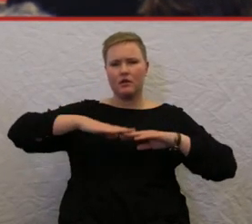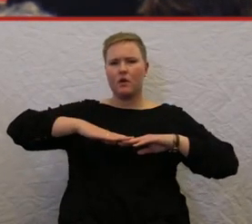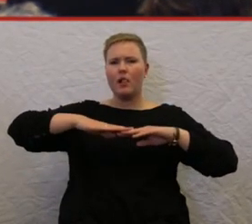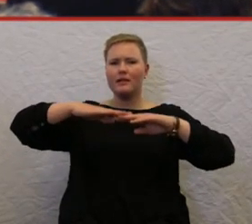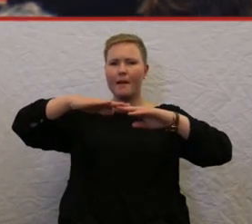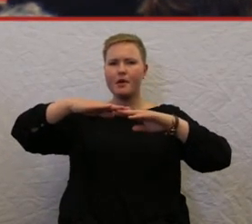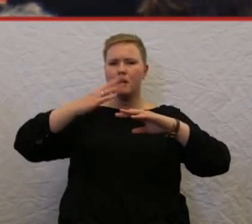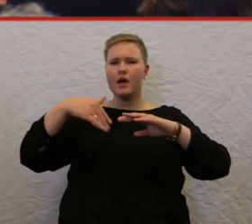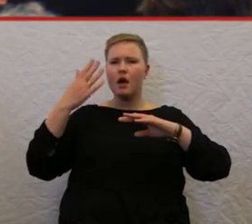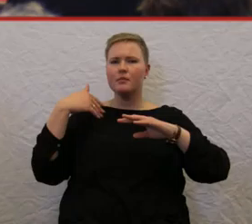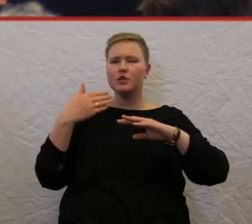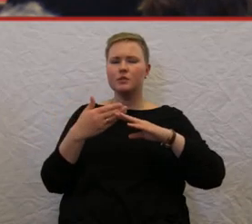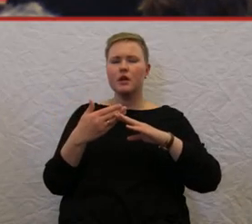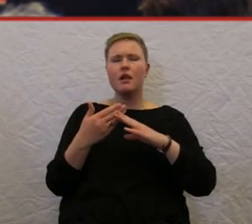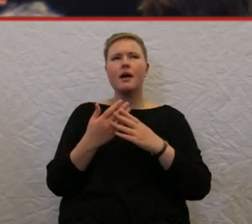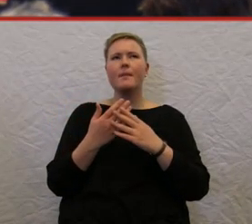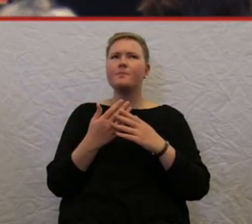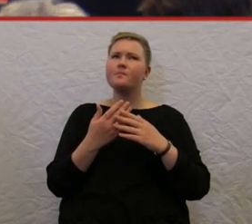die, wir kein,